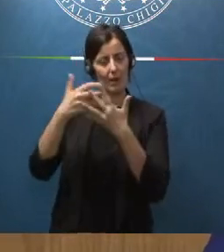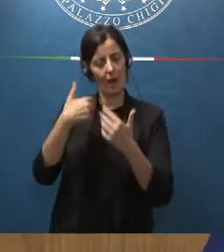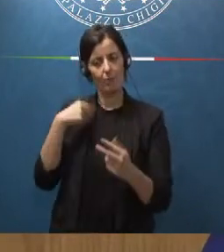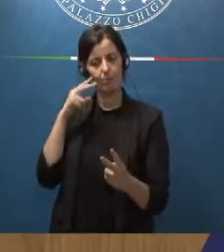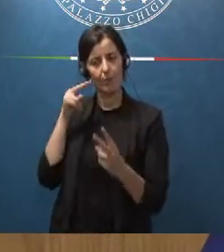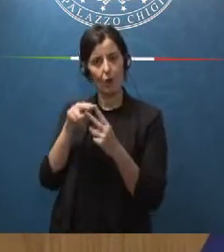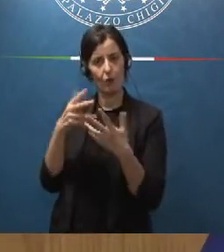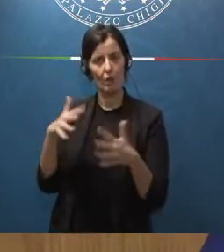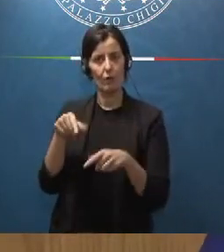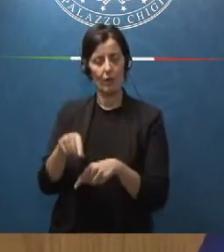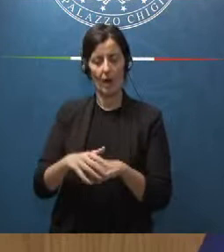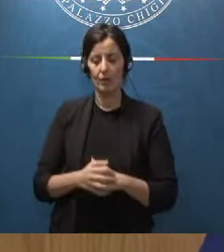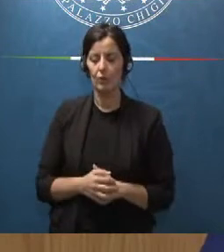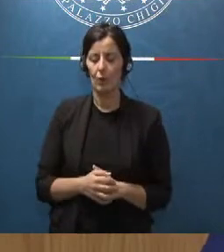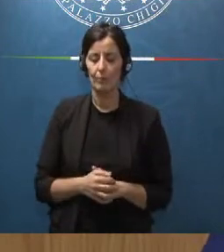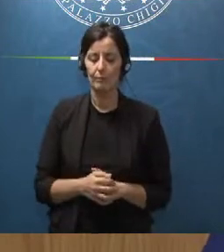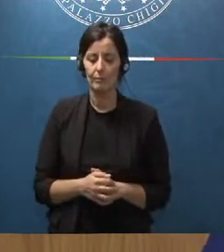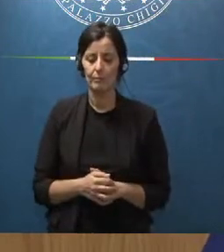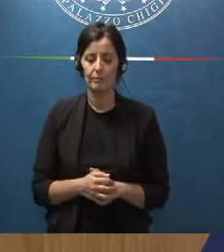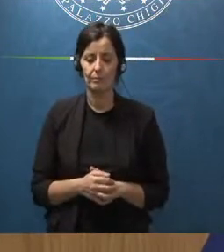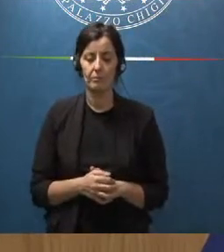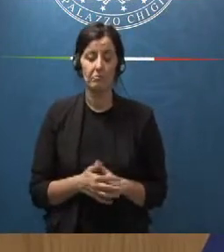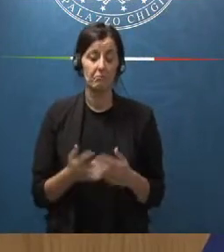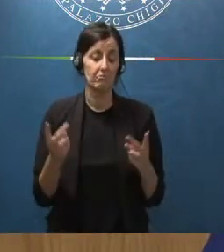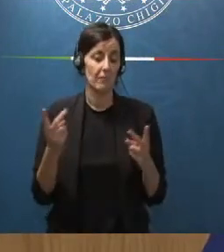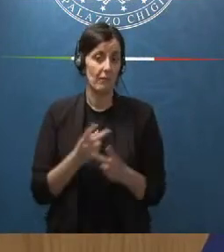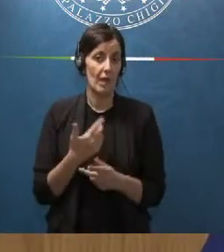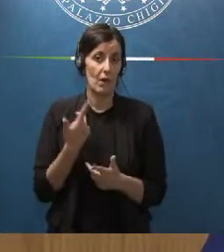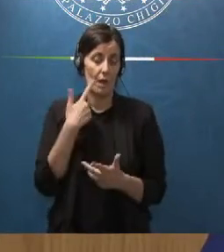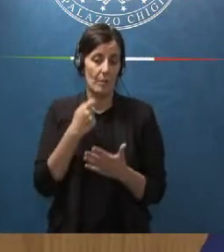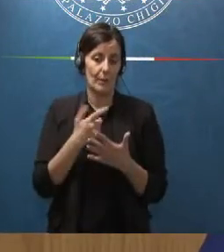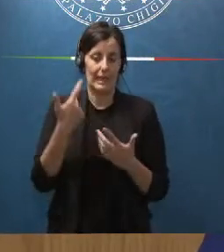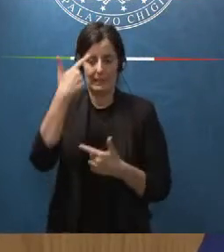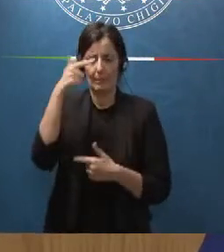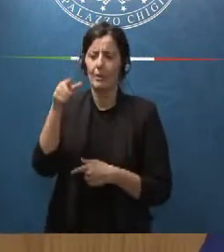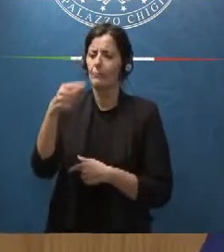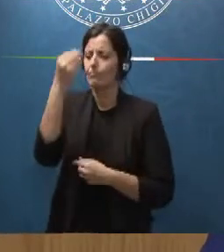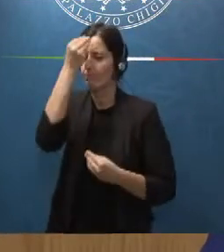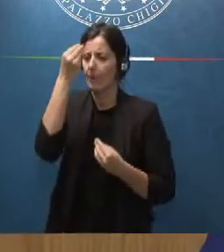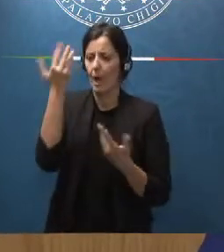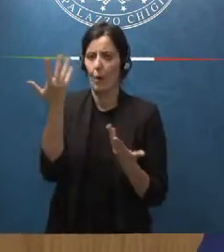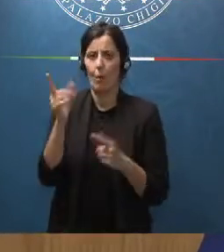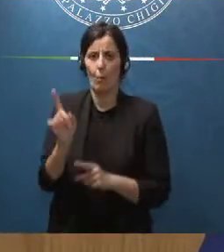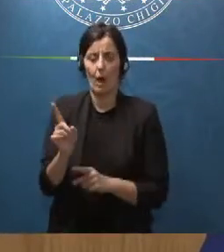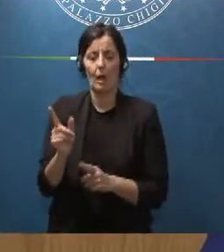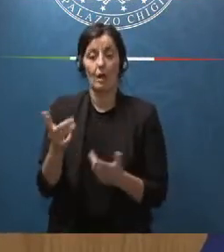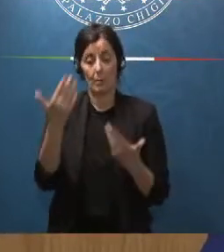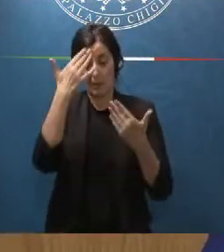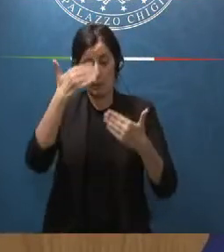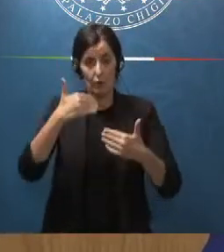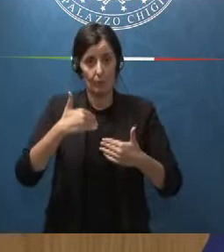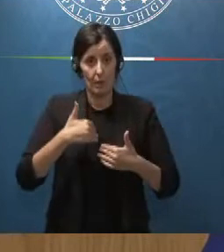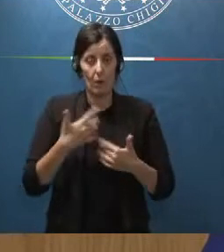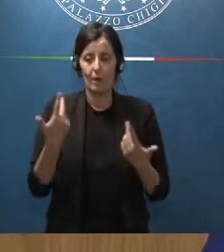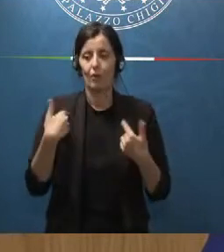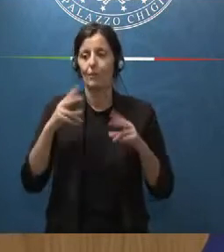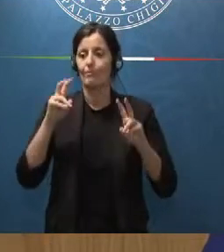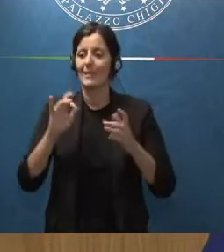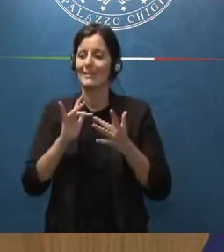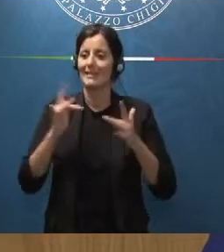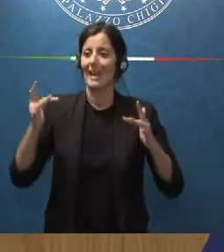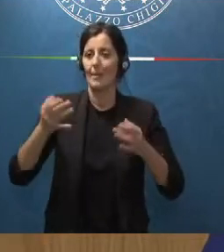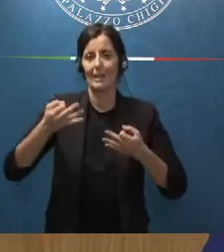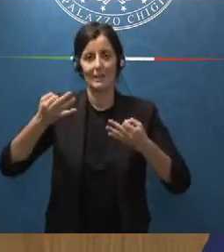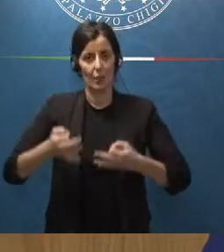importante sapere come la pensa su alcune grandi questioni per quanto mi riguarda ho parlato di cyber security